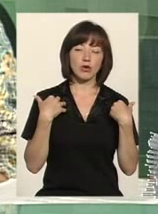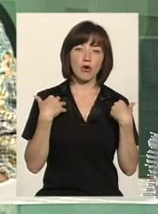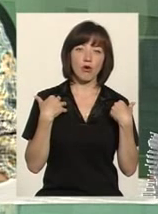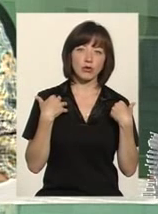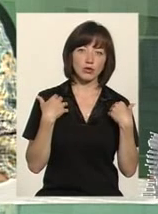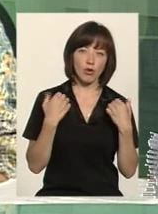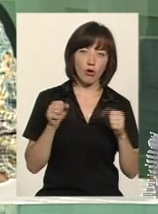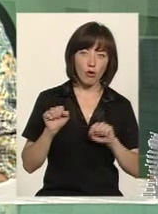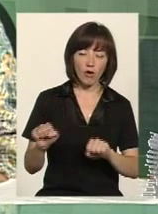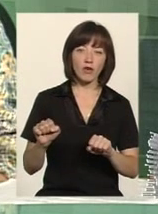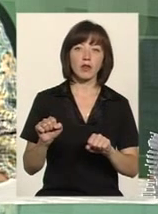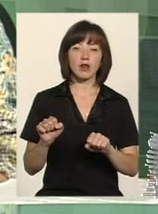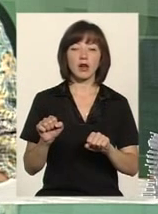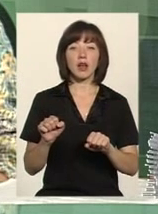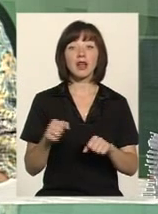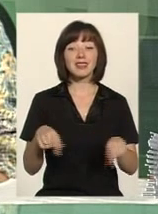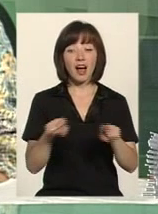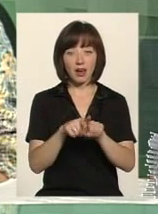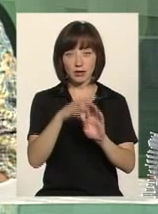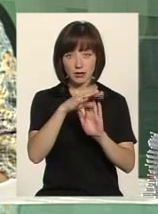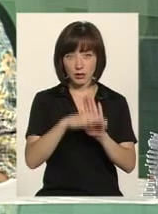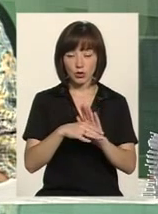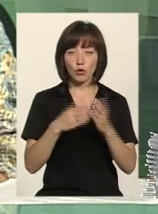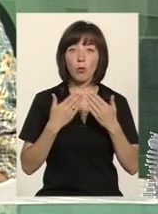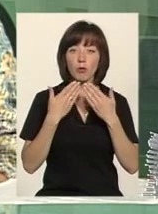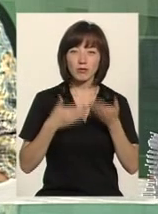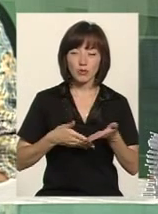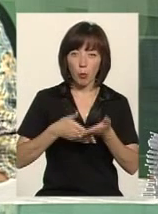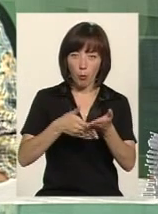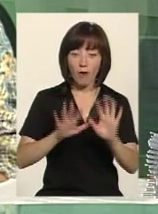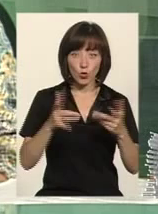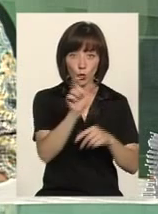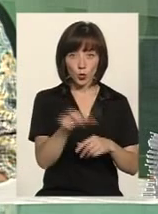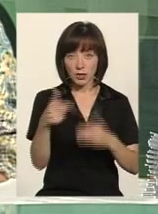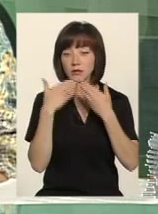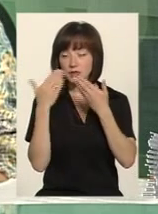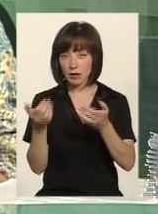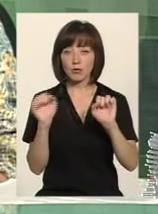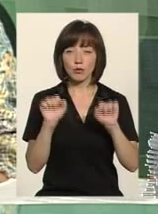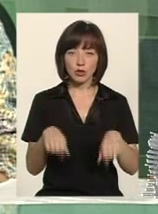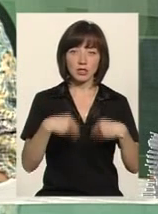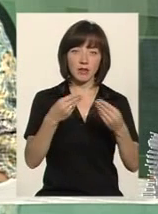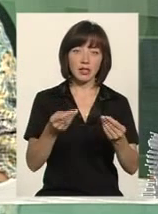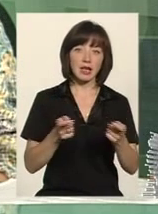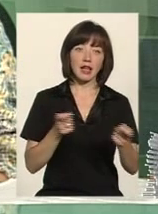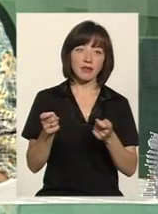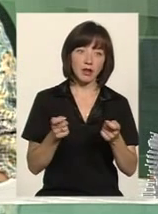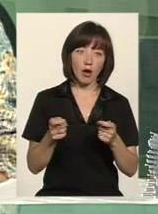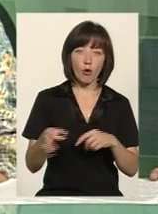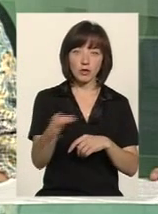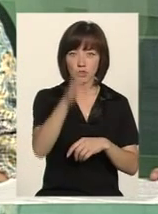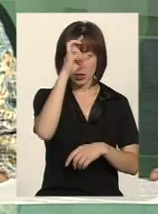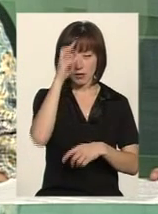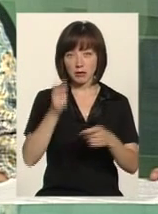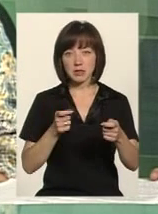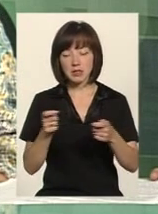Там визначено, що такі можуть надаватися допомоги в разі звернення цих громадян, можуть надаватися керівниками обласної